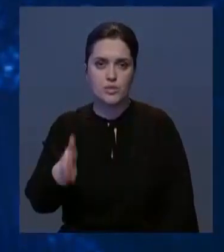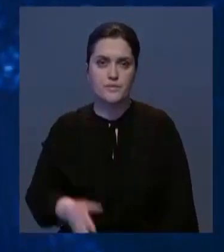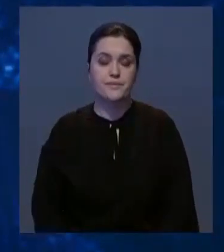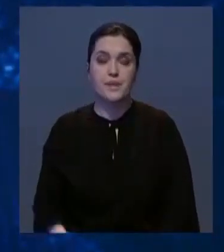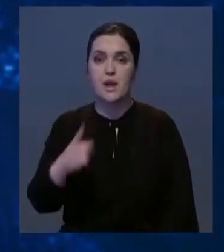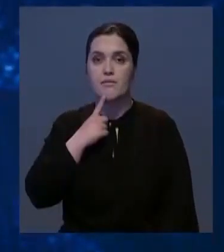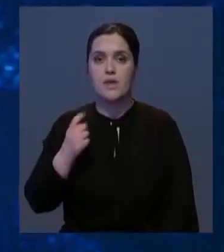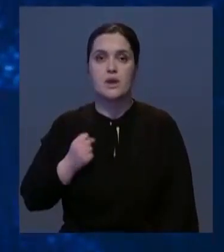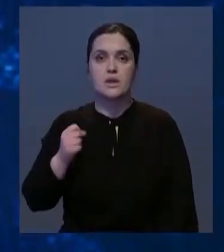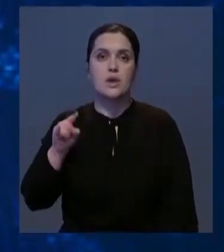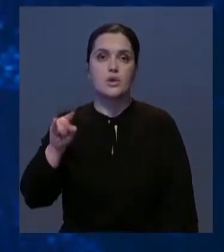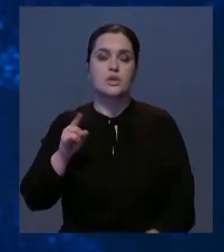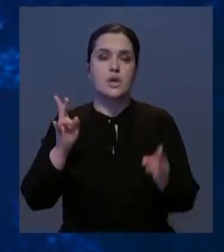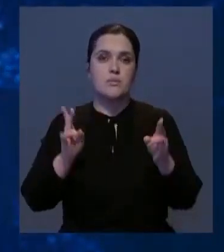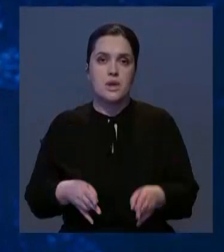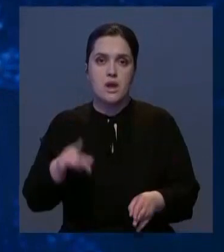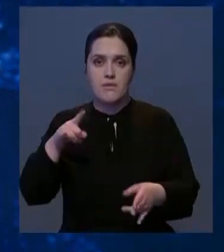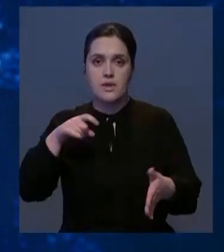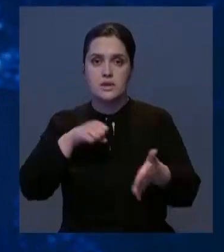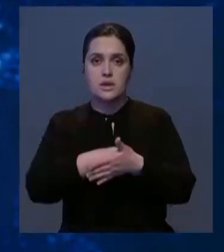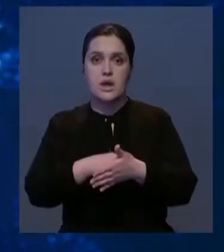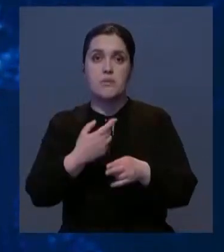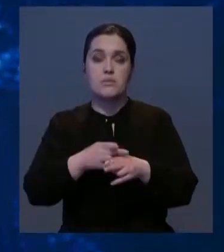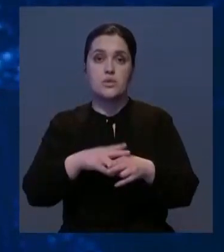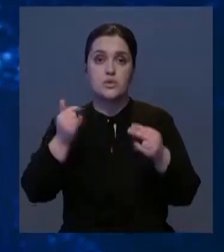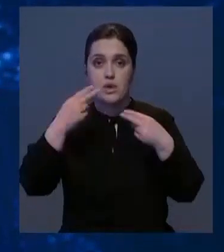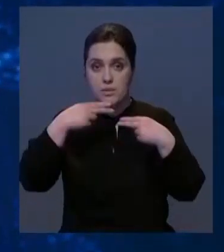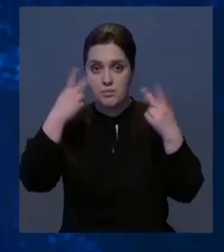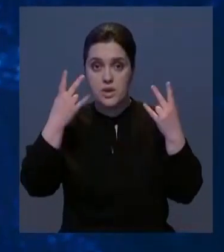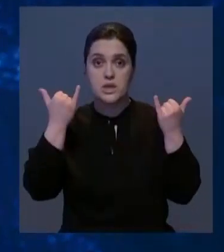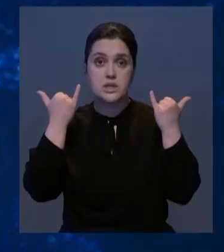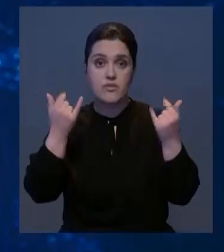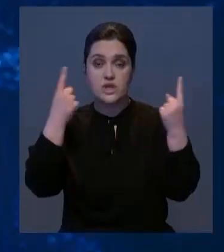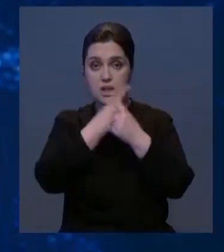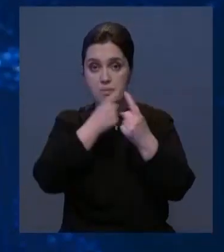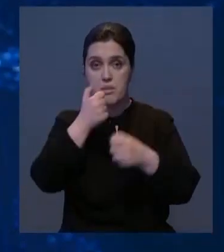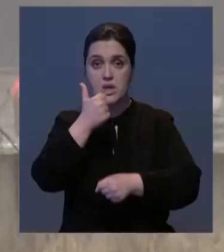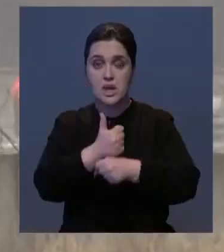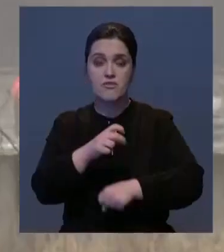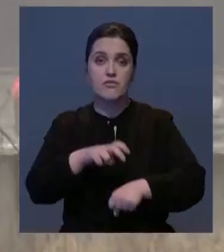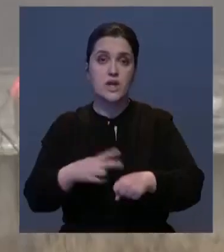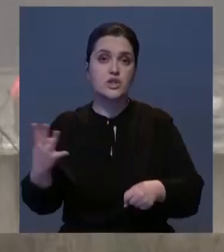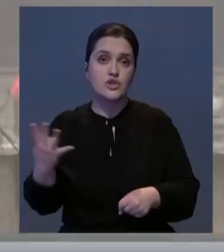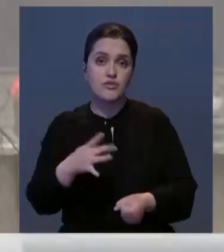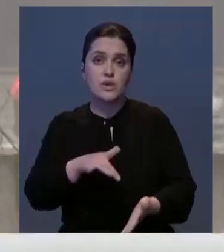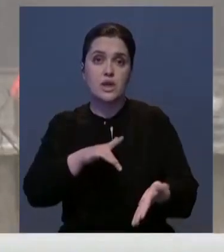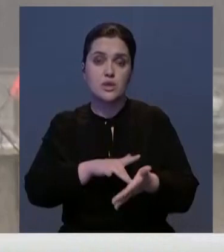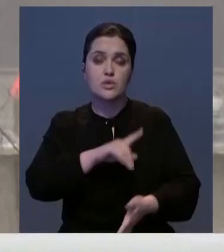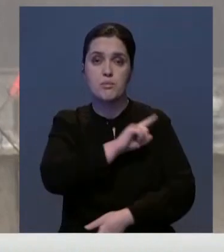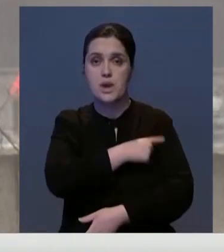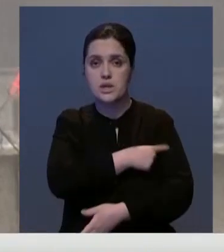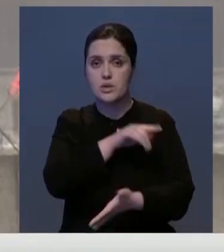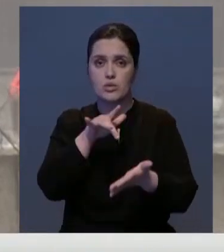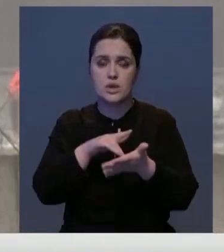Военные летчики, пострадавшие в авиакатастрофе, пришли в сознание. Об этом сегодня сообщил главный врач 4-й городской клинической больницы